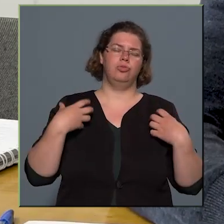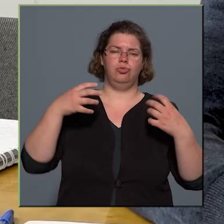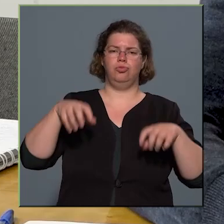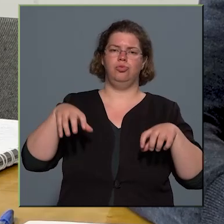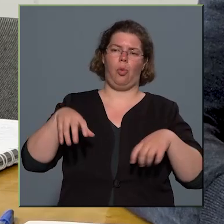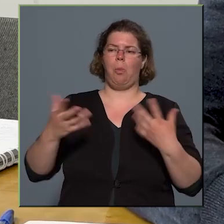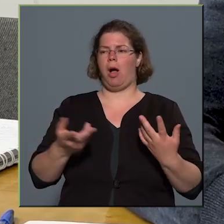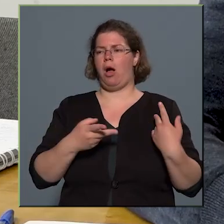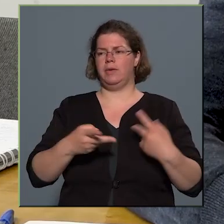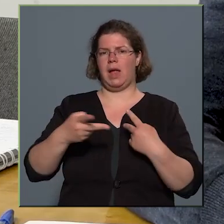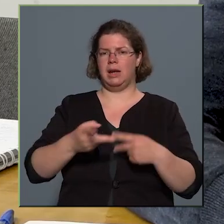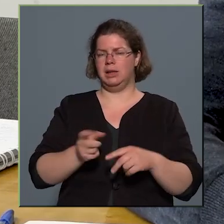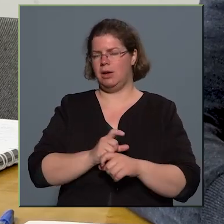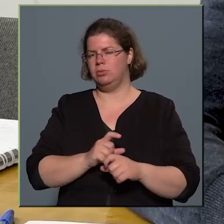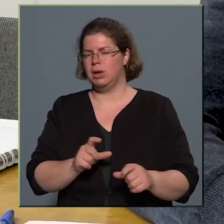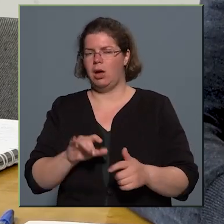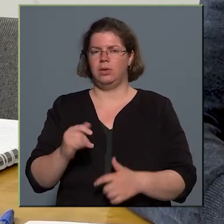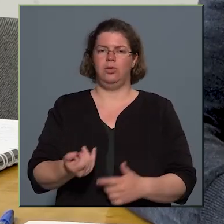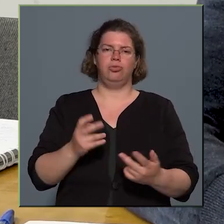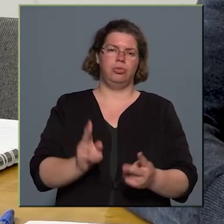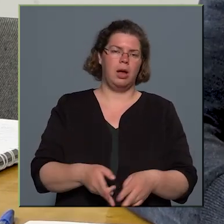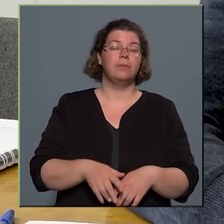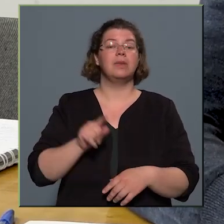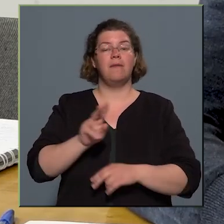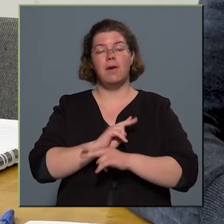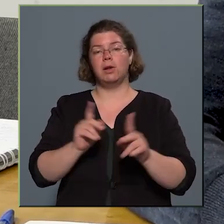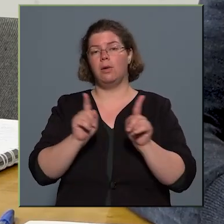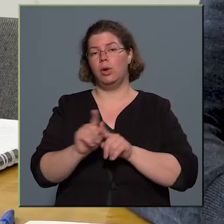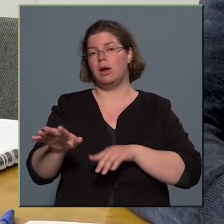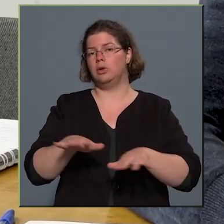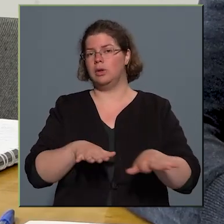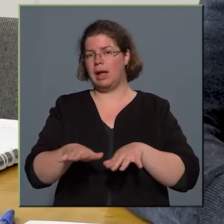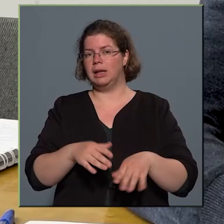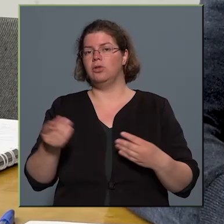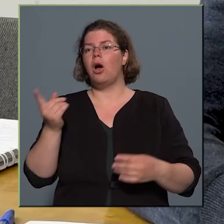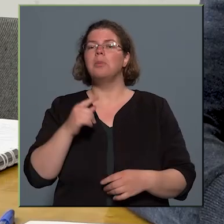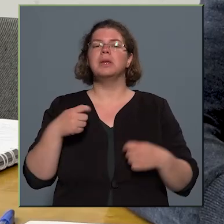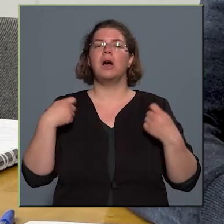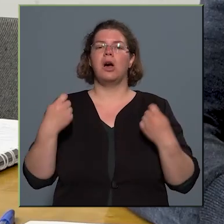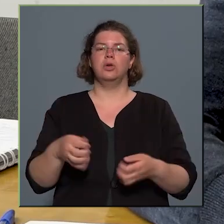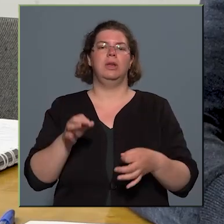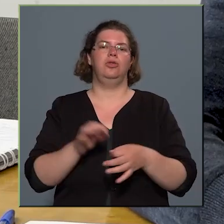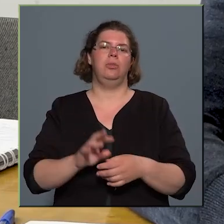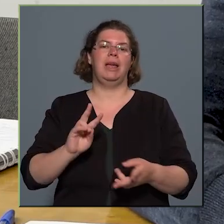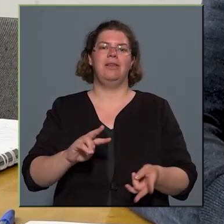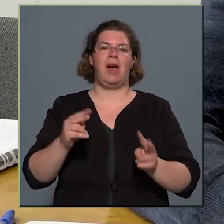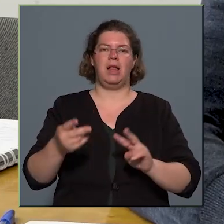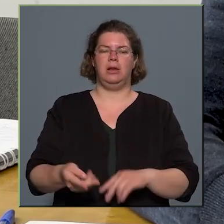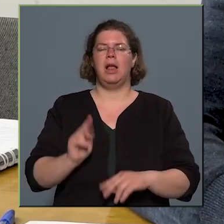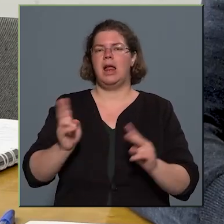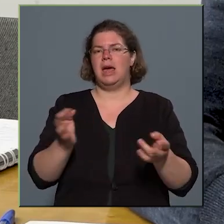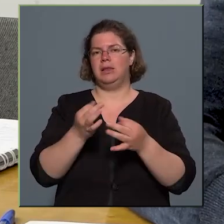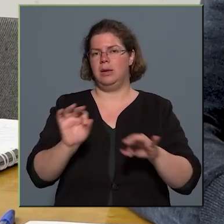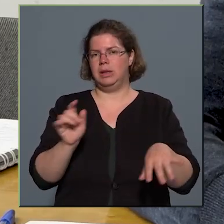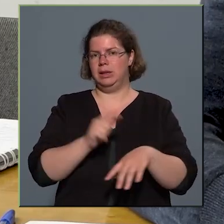céljából, de vannak azok a közlekedések, azok a mozgások, amelyek adott esetben kiválthatók. Ez lehet egy szabadidő